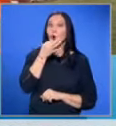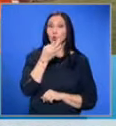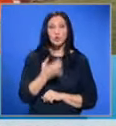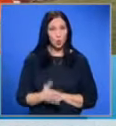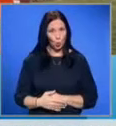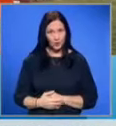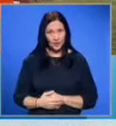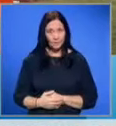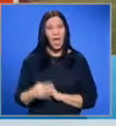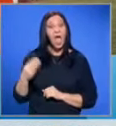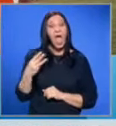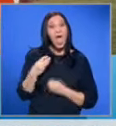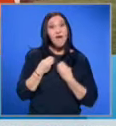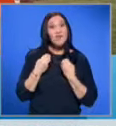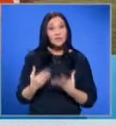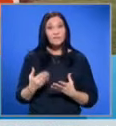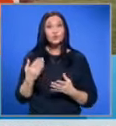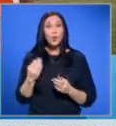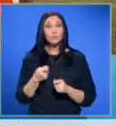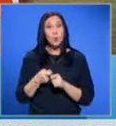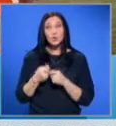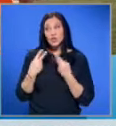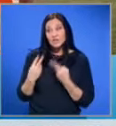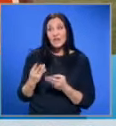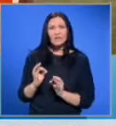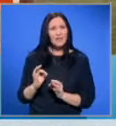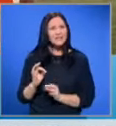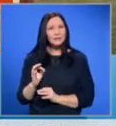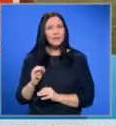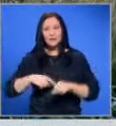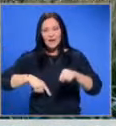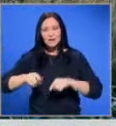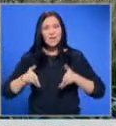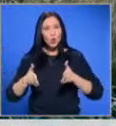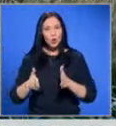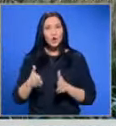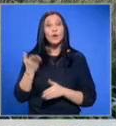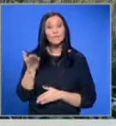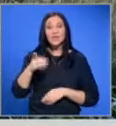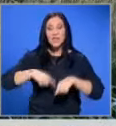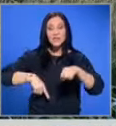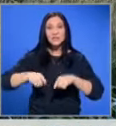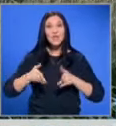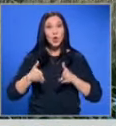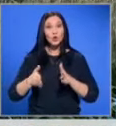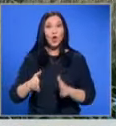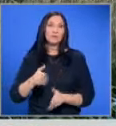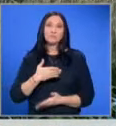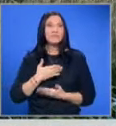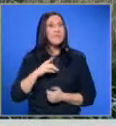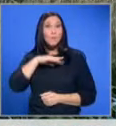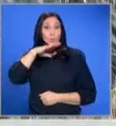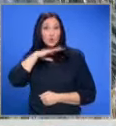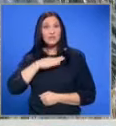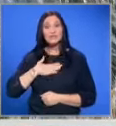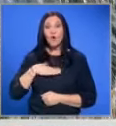ефективното осъществяване на тези така наречени транзитни коридори. Тези транзитни коридори не постигат своята цел